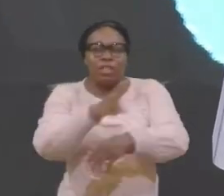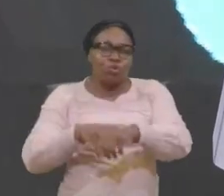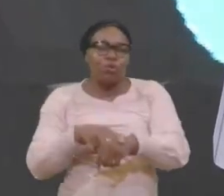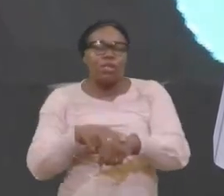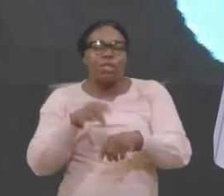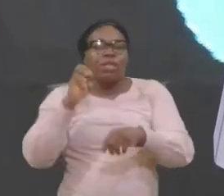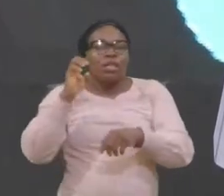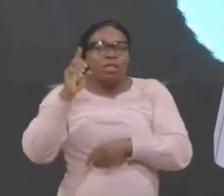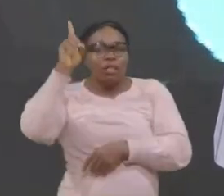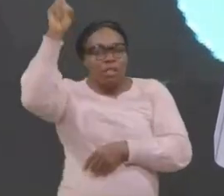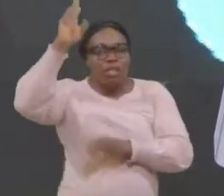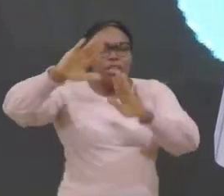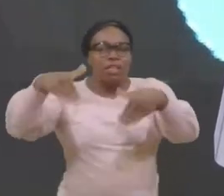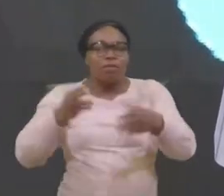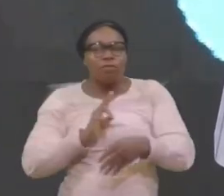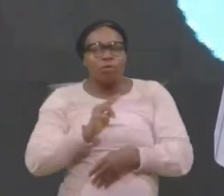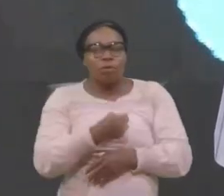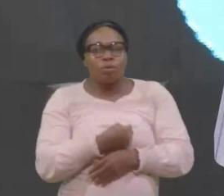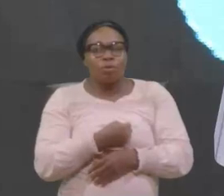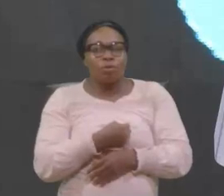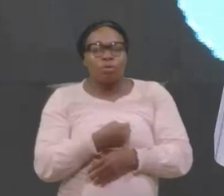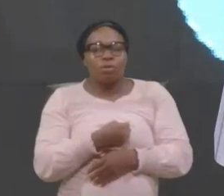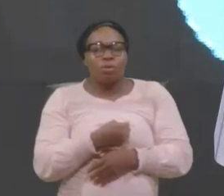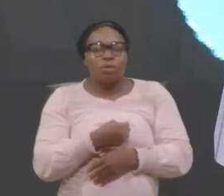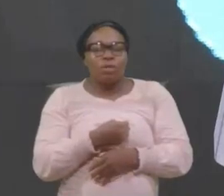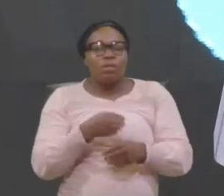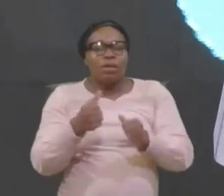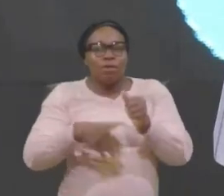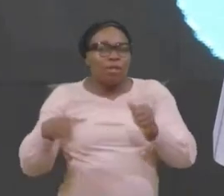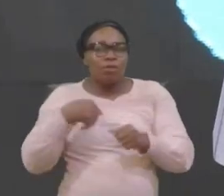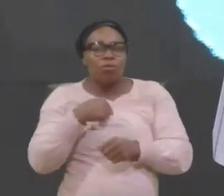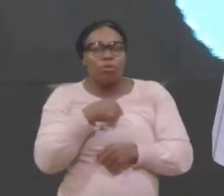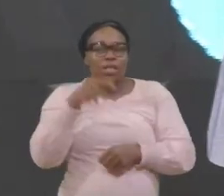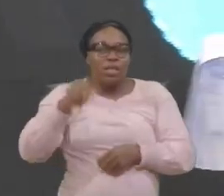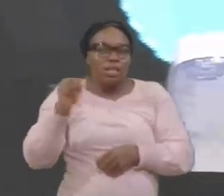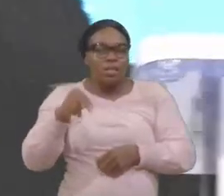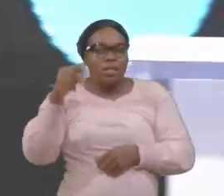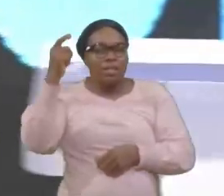et nous donnent ce qui nous appartient le cerveau une pensée